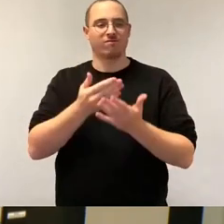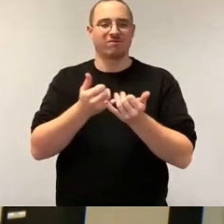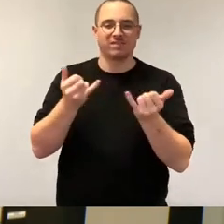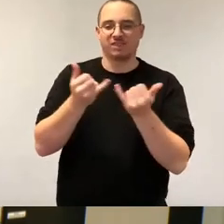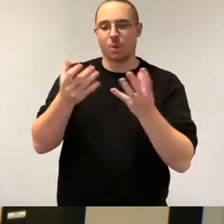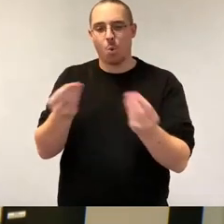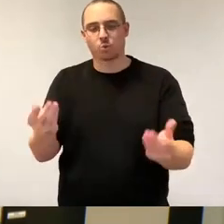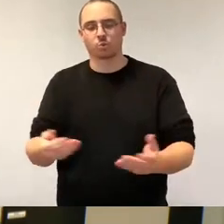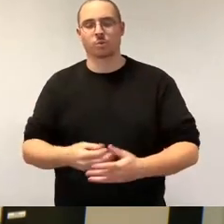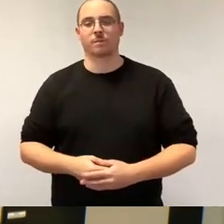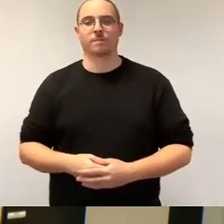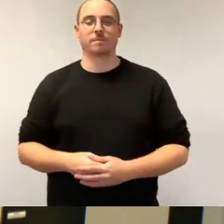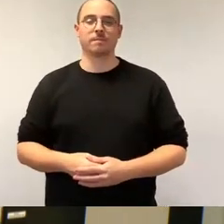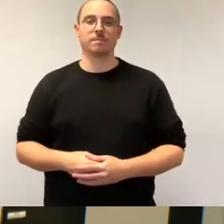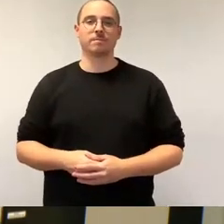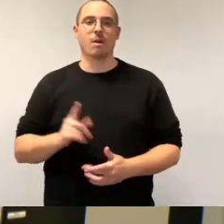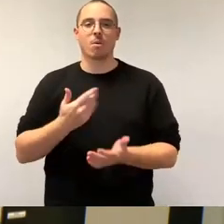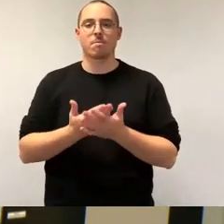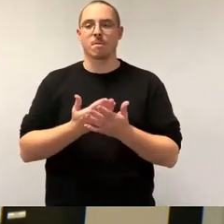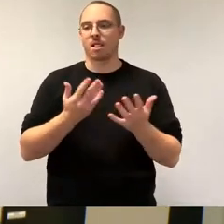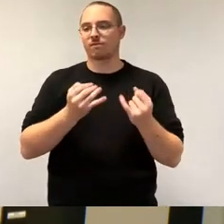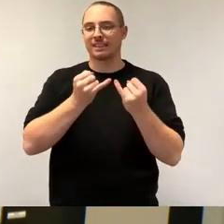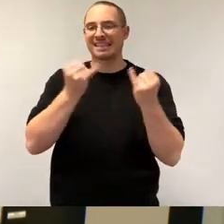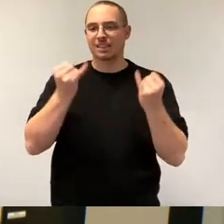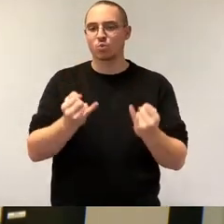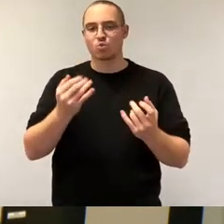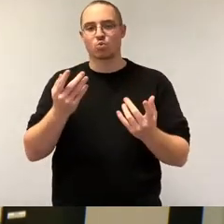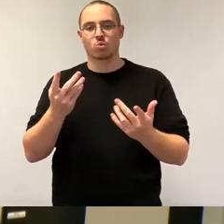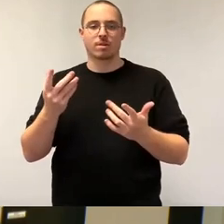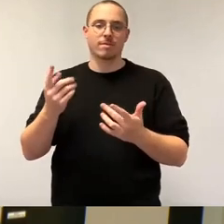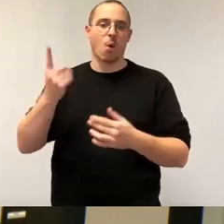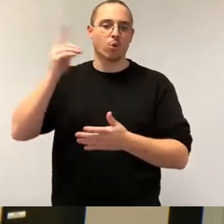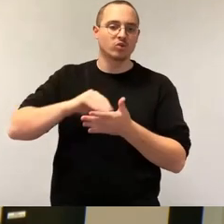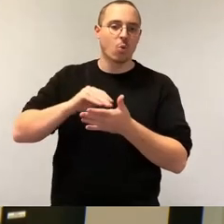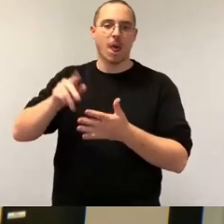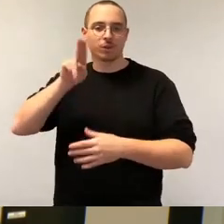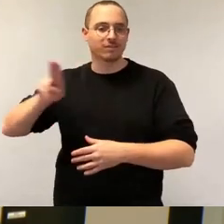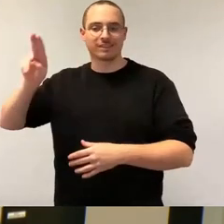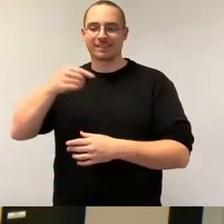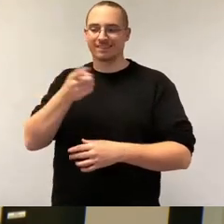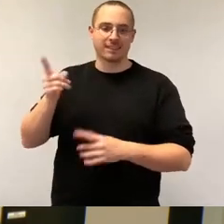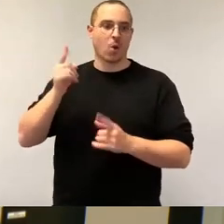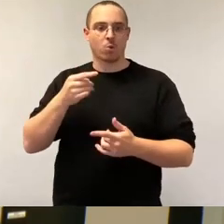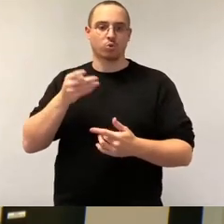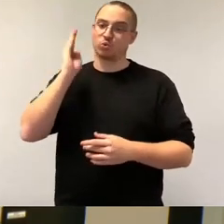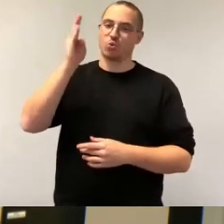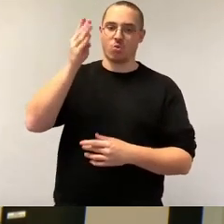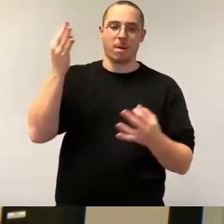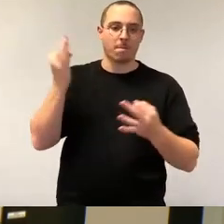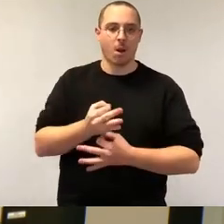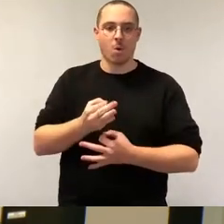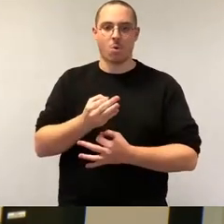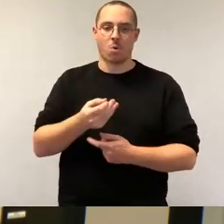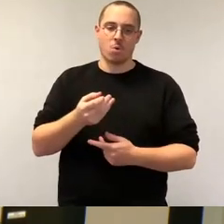Hochschulen und die Universität brauchen auch in Zukunft nicht nur für die Forschung und für die Ausbildung